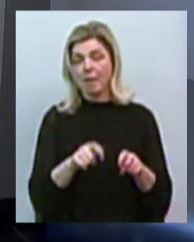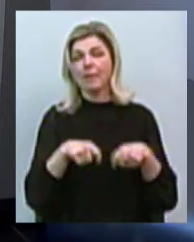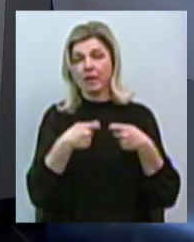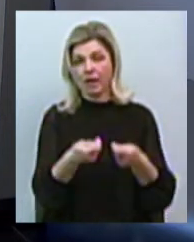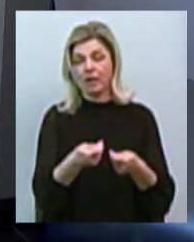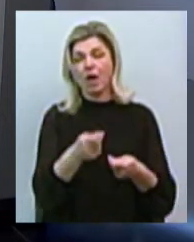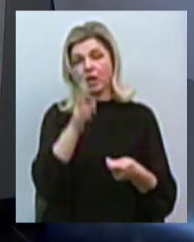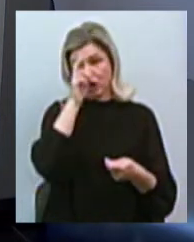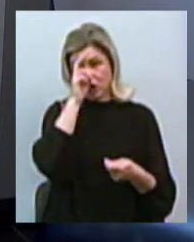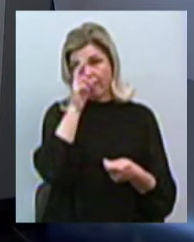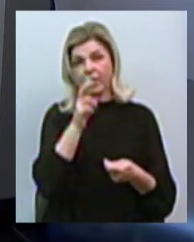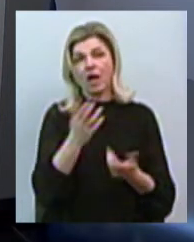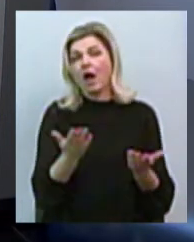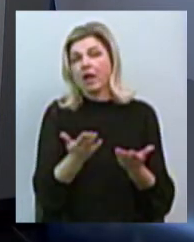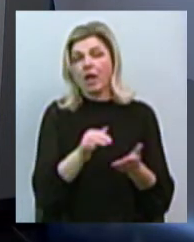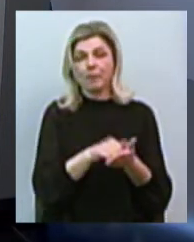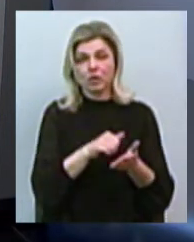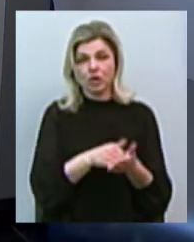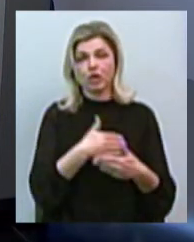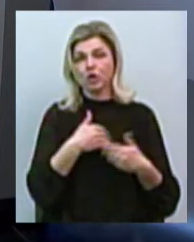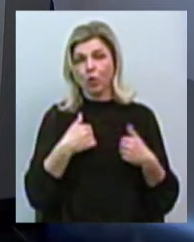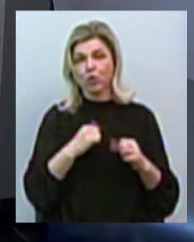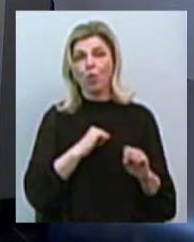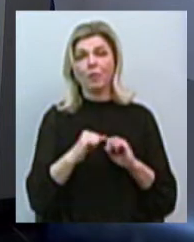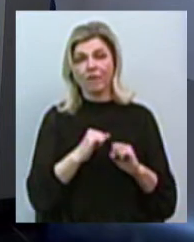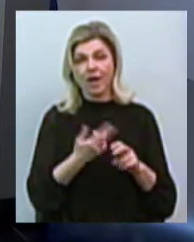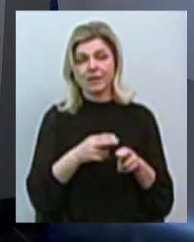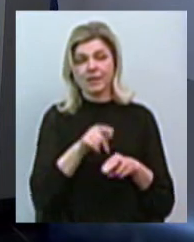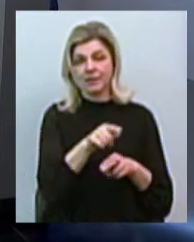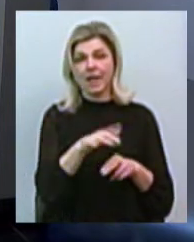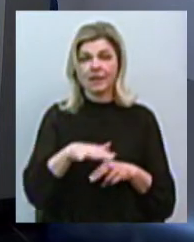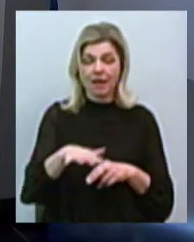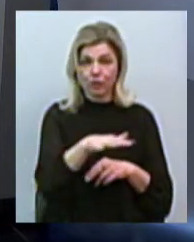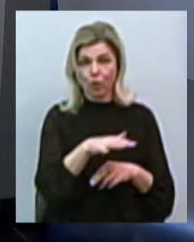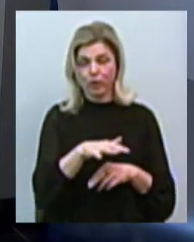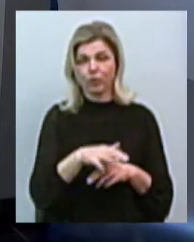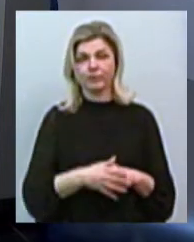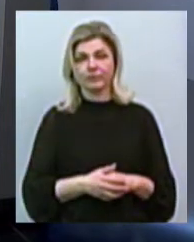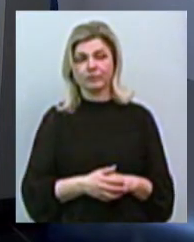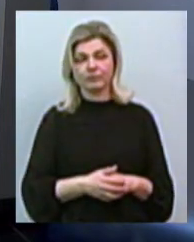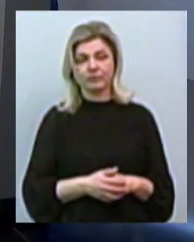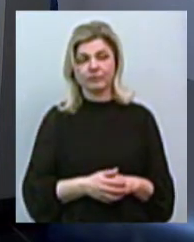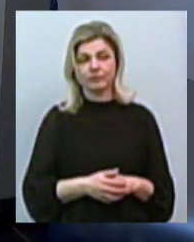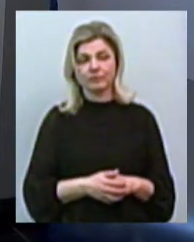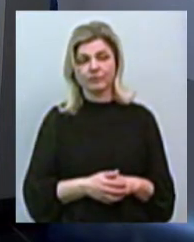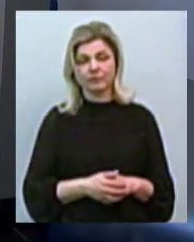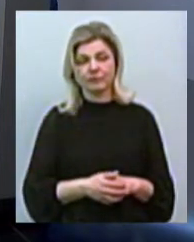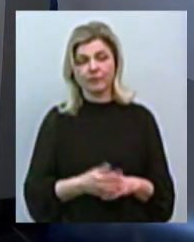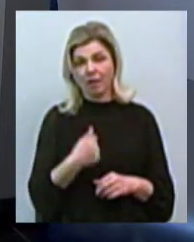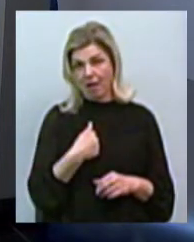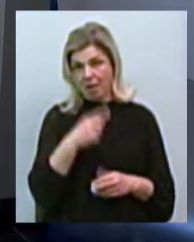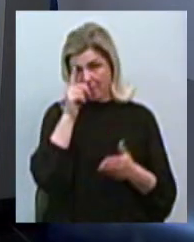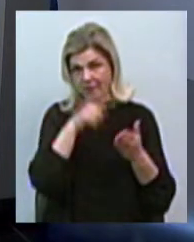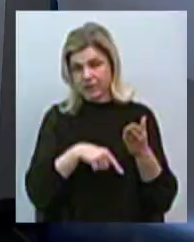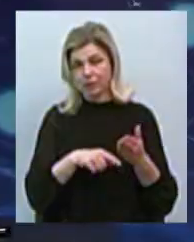концесію, бо держава з якихось причин не хоче управляти цим об'єктом, цією територією, то я впевнений,